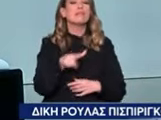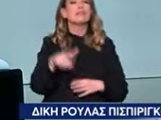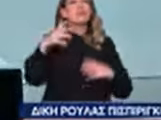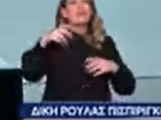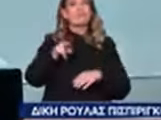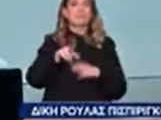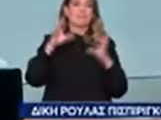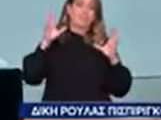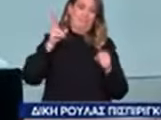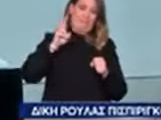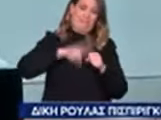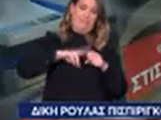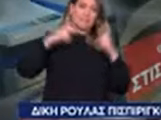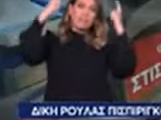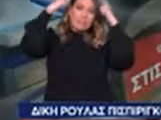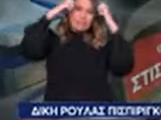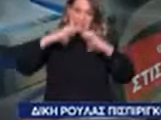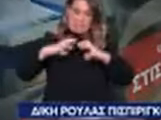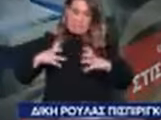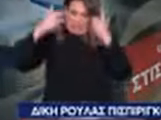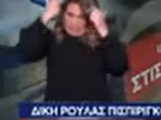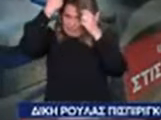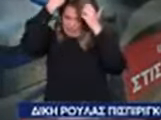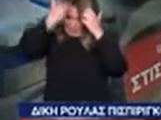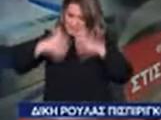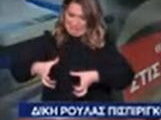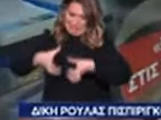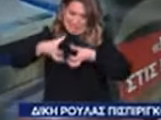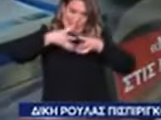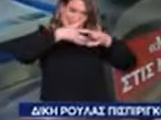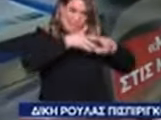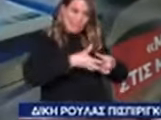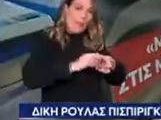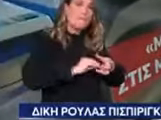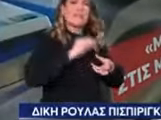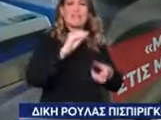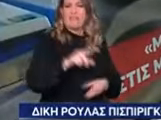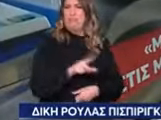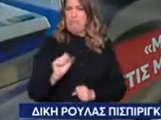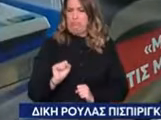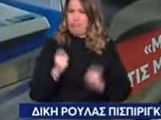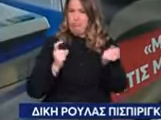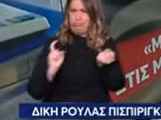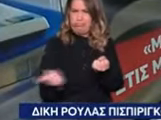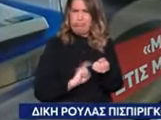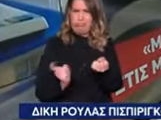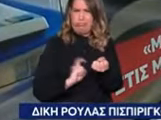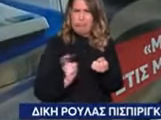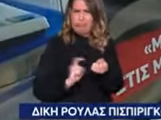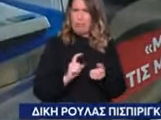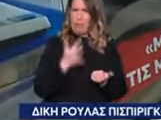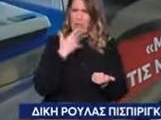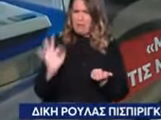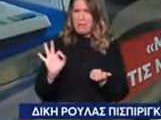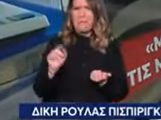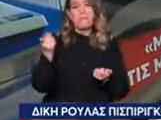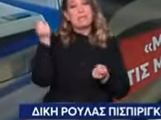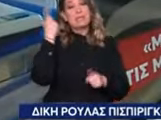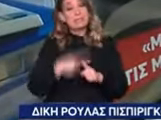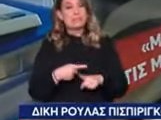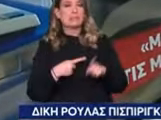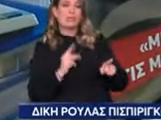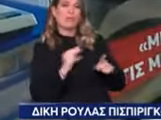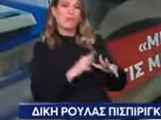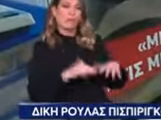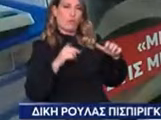εν ζωή, προκειμένου να γίνει μεταμόσχευση. Ο κύριος Ηλιάδης αντέδρασε, υπήρξαν πολλές δηλώσεις και από εκείνον και από τον κύριο Κούγια, αλλά